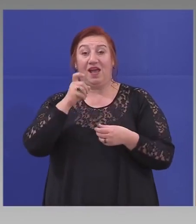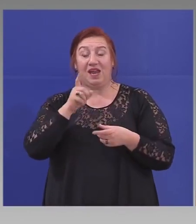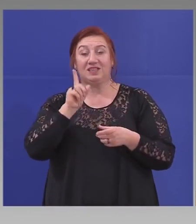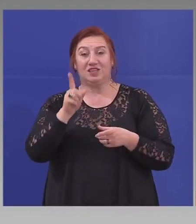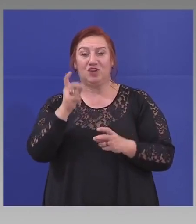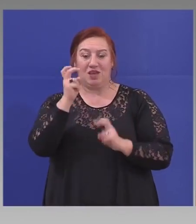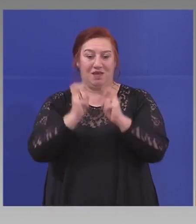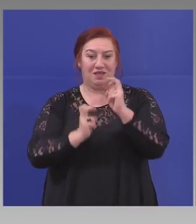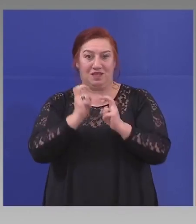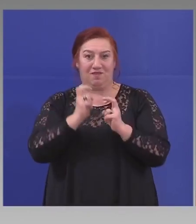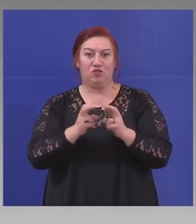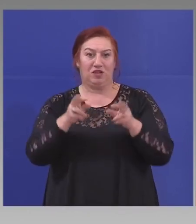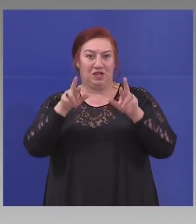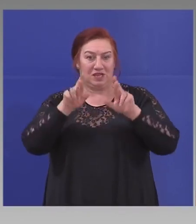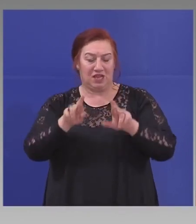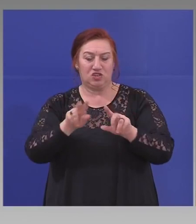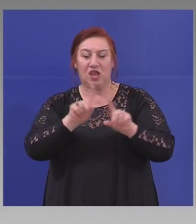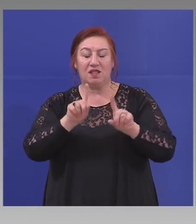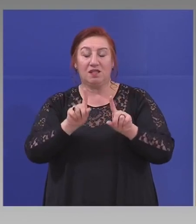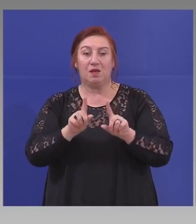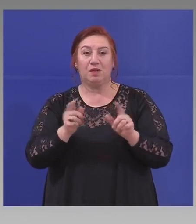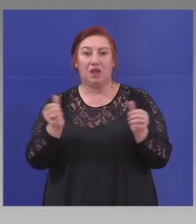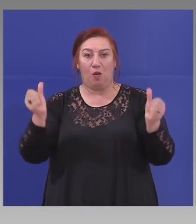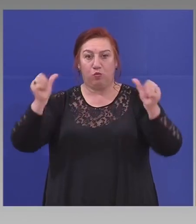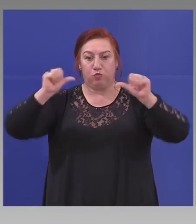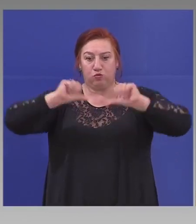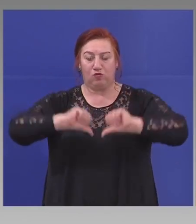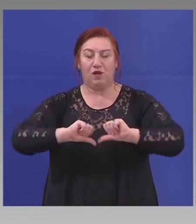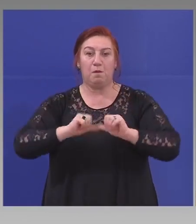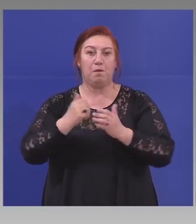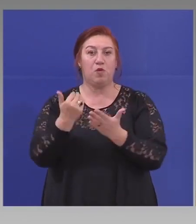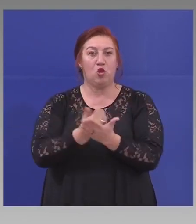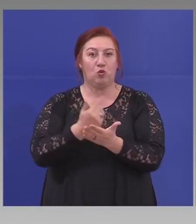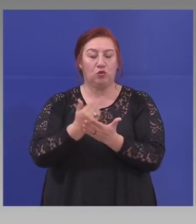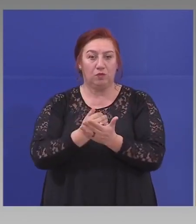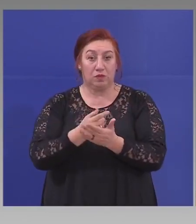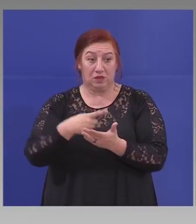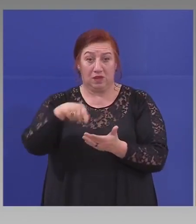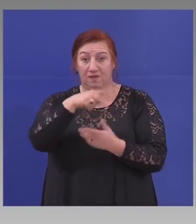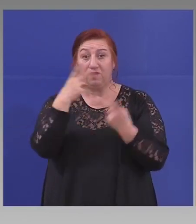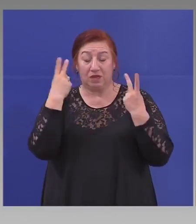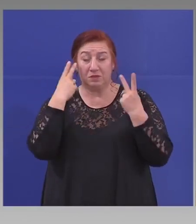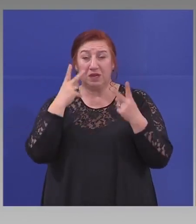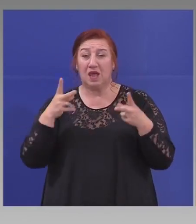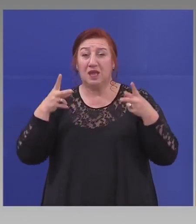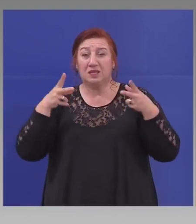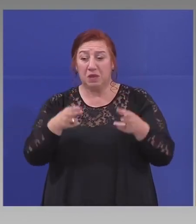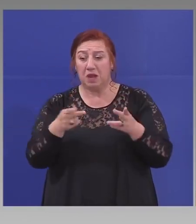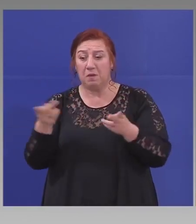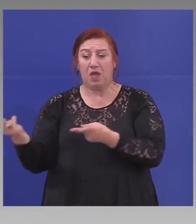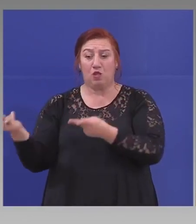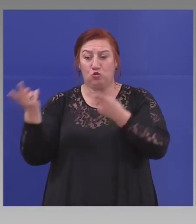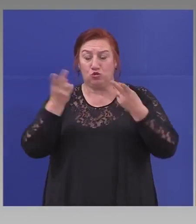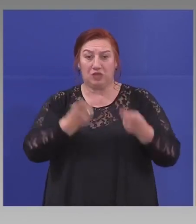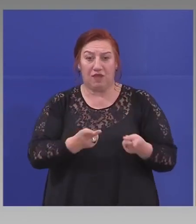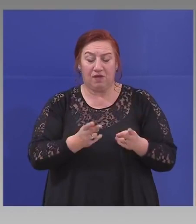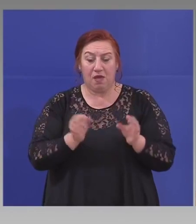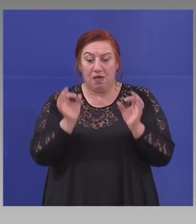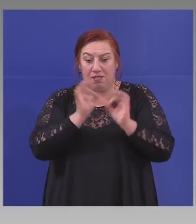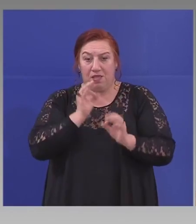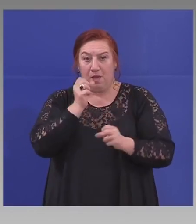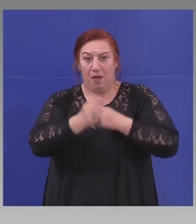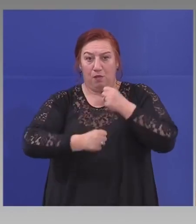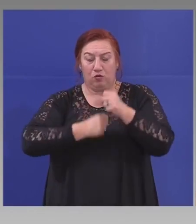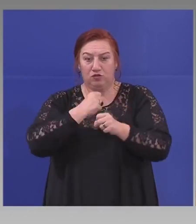надежни и няма да щупим и економиката, защото сами разбирате, като спреме доставките, като нямаме производство, като закъсат